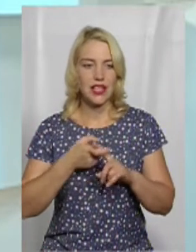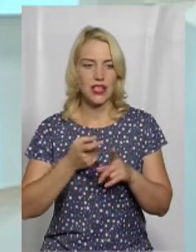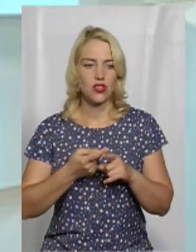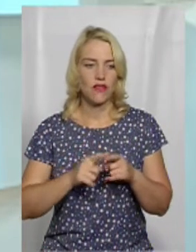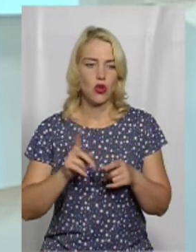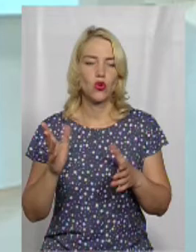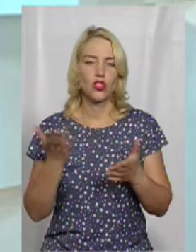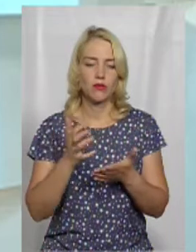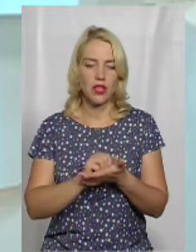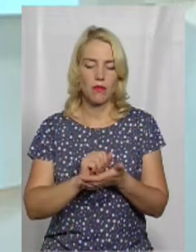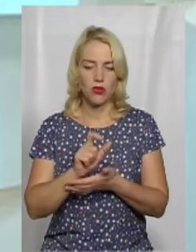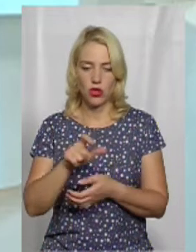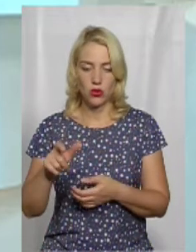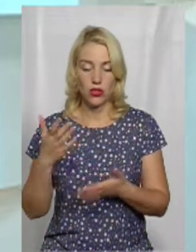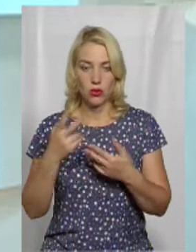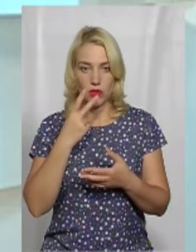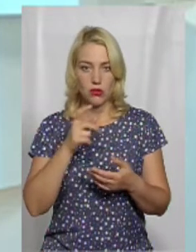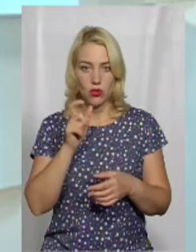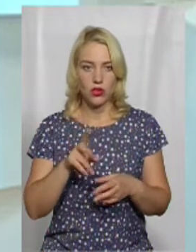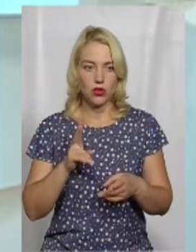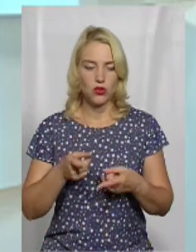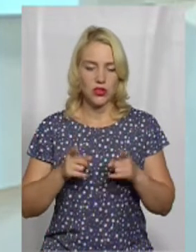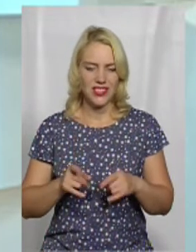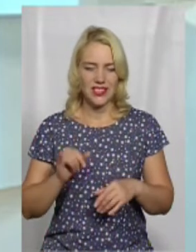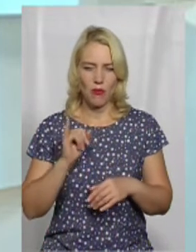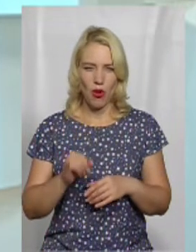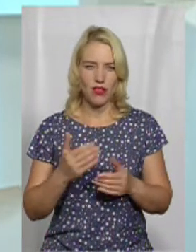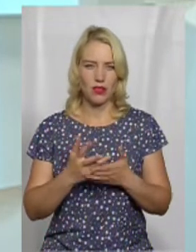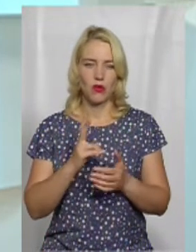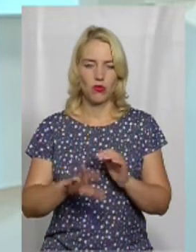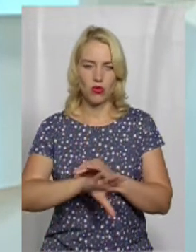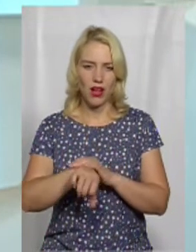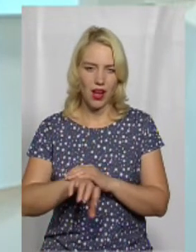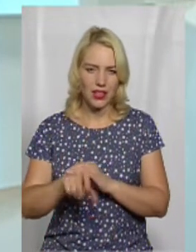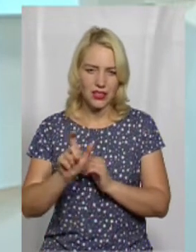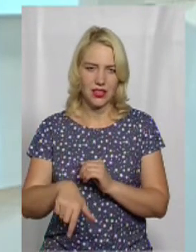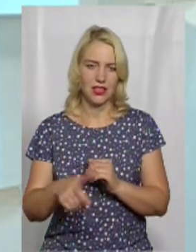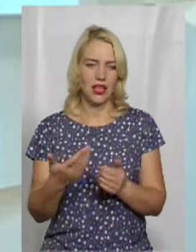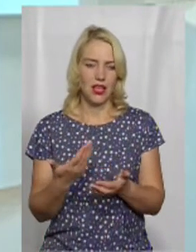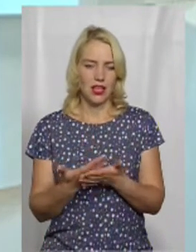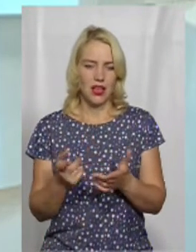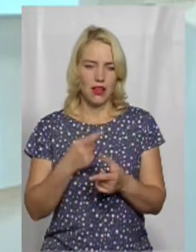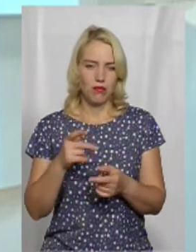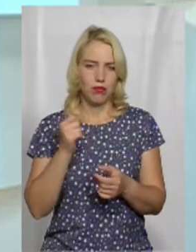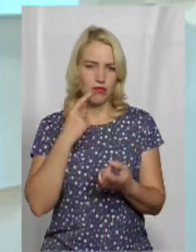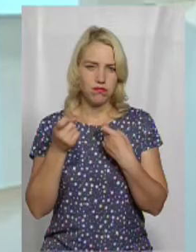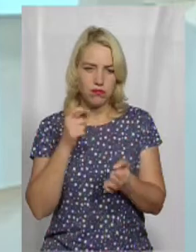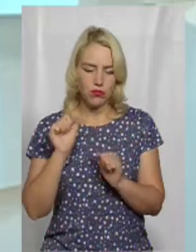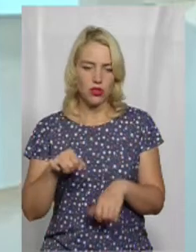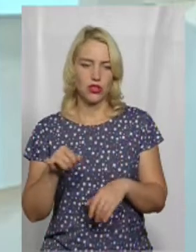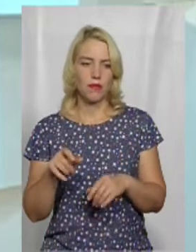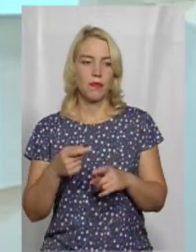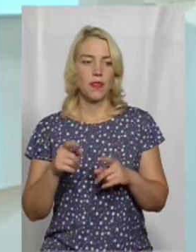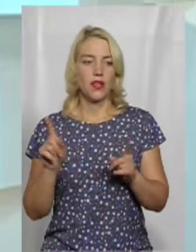займаються. Тобто, якщо ми бачимо людину, яка, ну, дійсно, там погана, там і крадіє, тому подібне, і там може, там, і ображати, і вести себе якось погано,